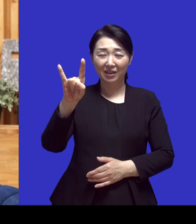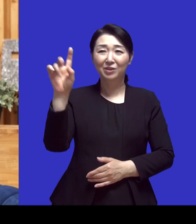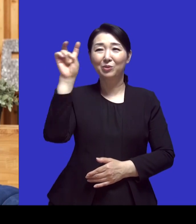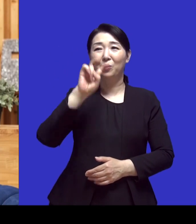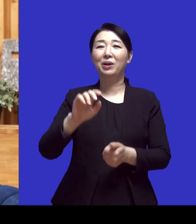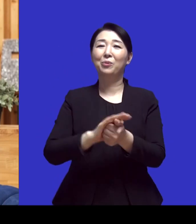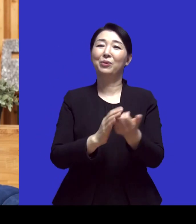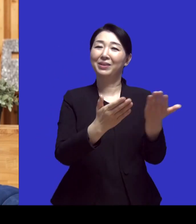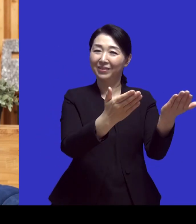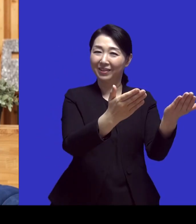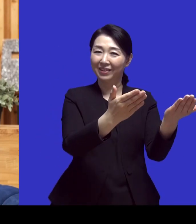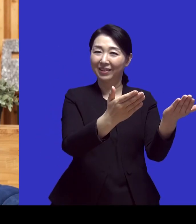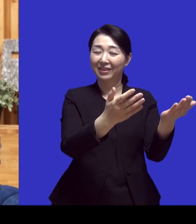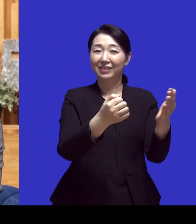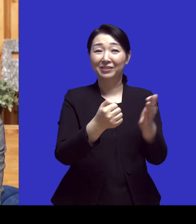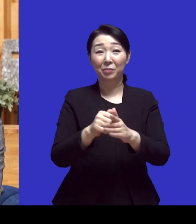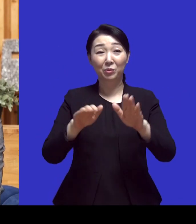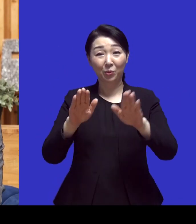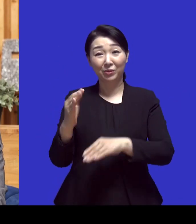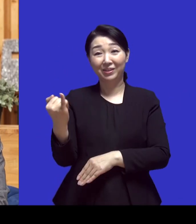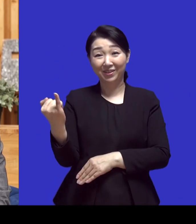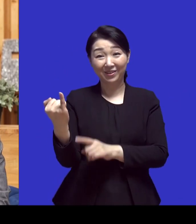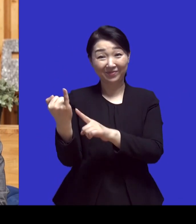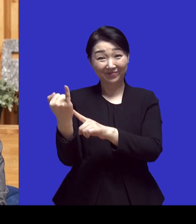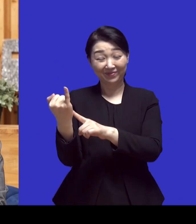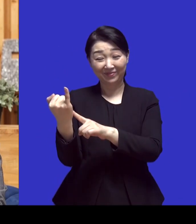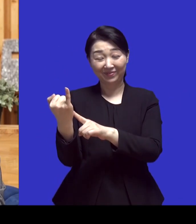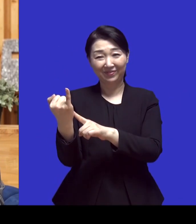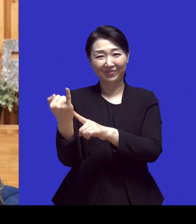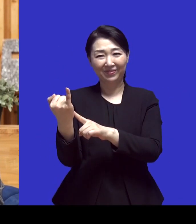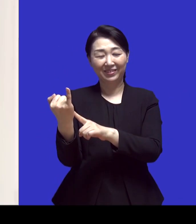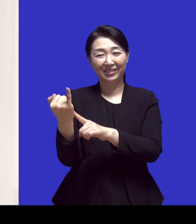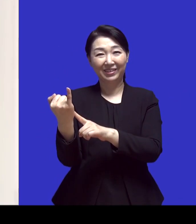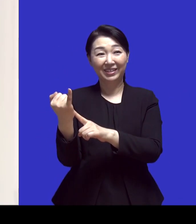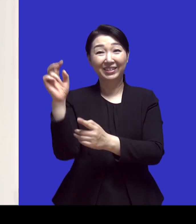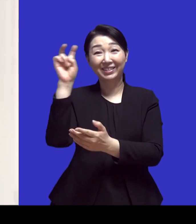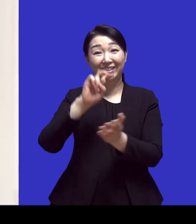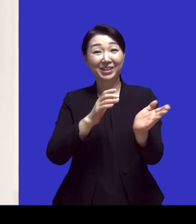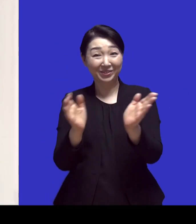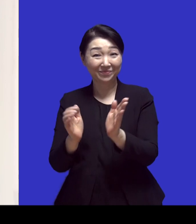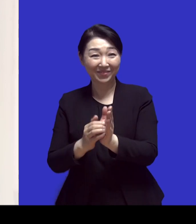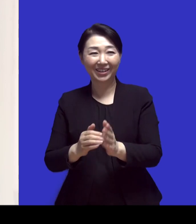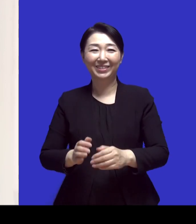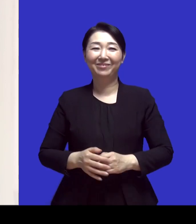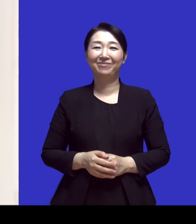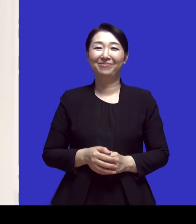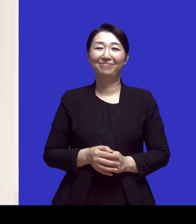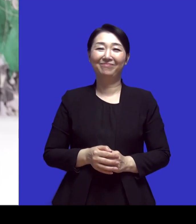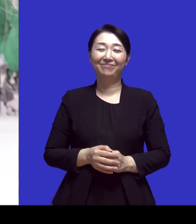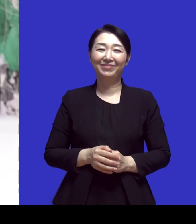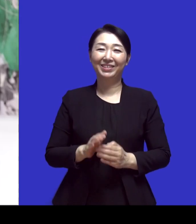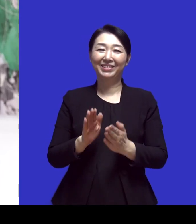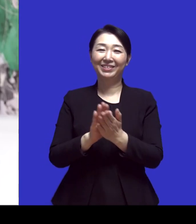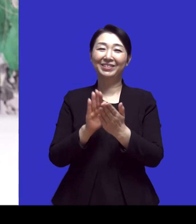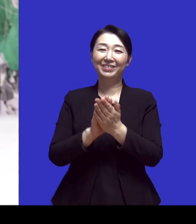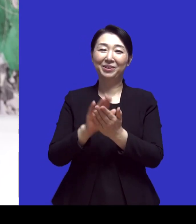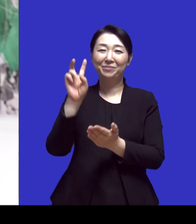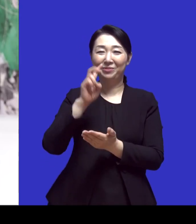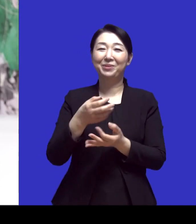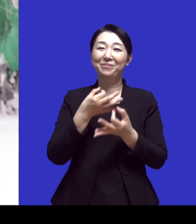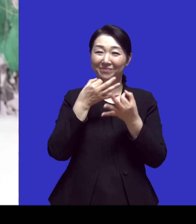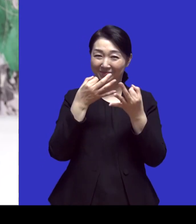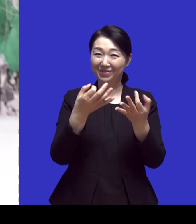해서 오늘 사실은 연이엘 자매가 임재라는 찬양을 준비했대요 아 직접 불러주시기 위해서